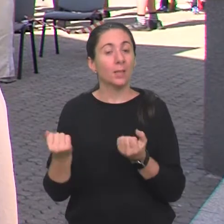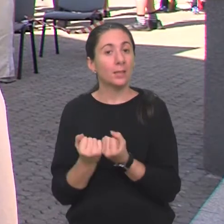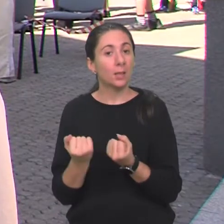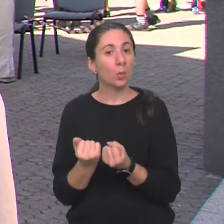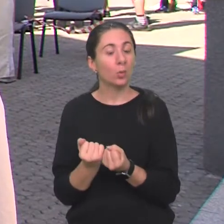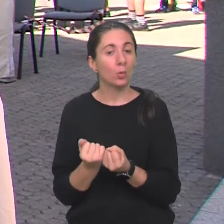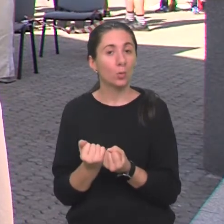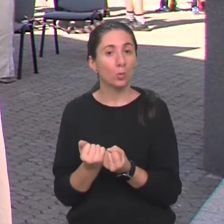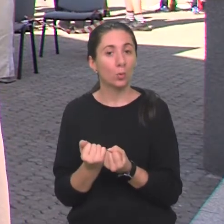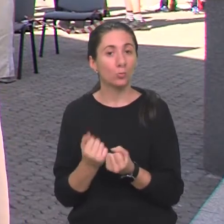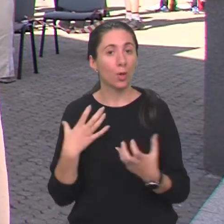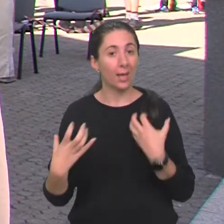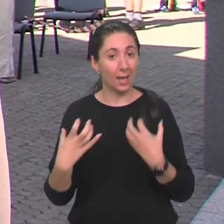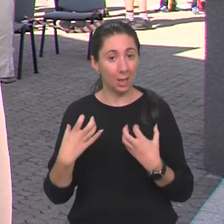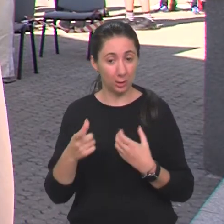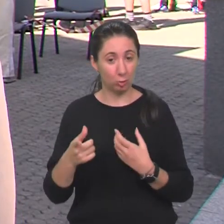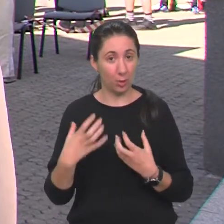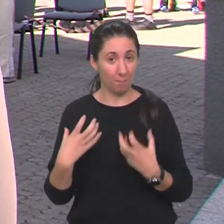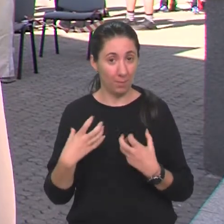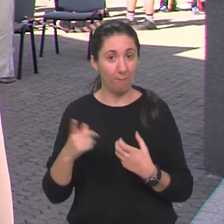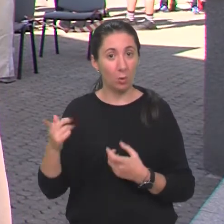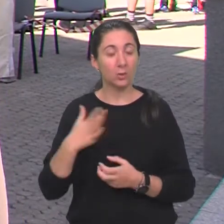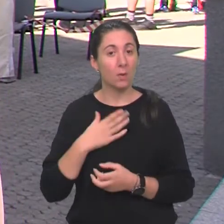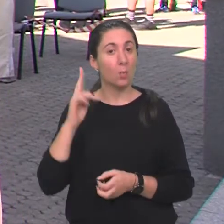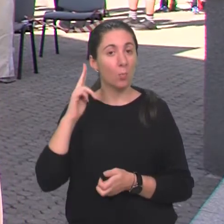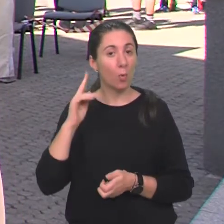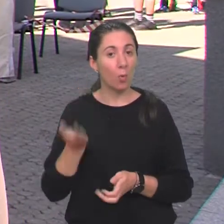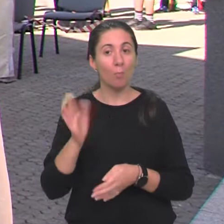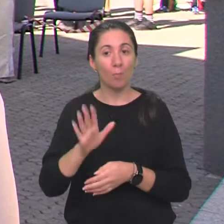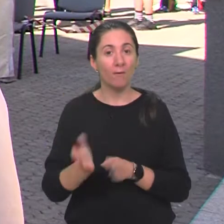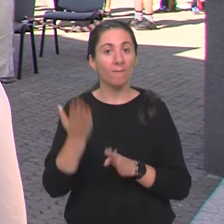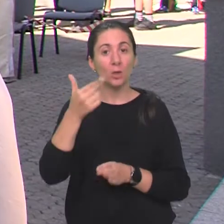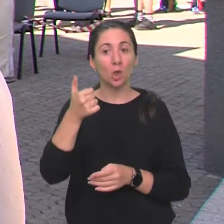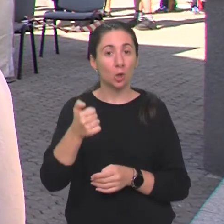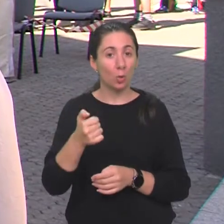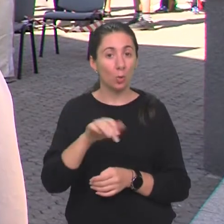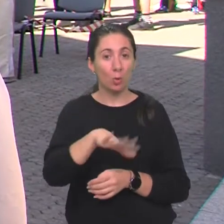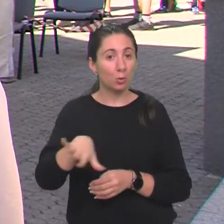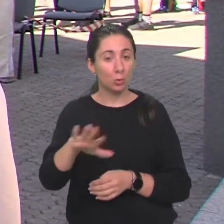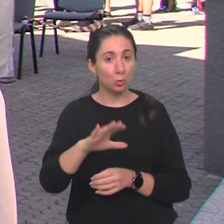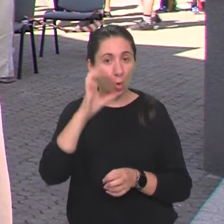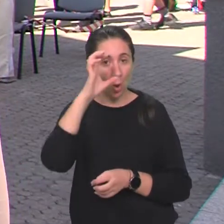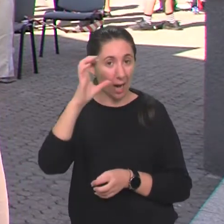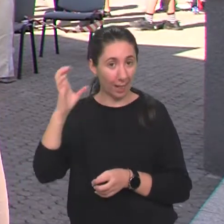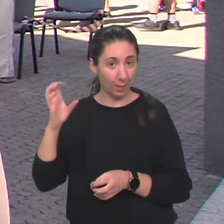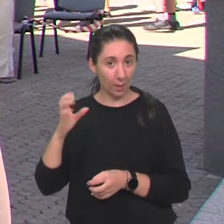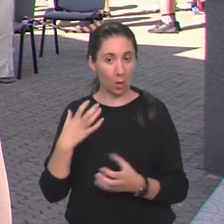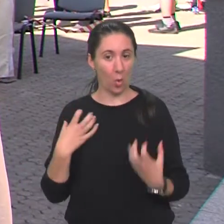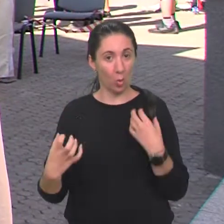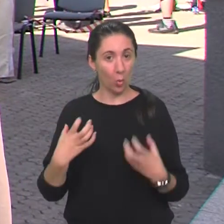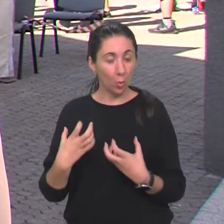naučili kazališnu predstavu gdje su oni imali mogućnost pred više od stotinjak gledatelja